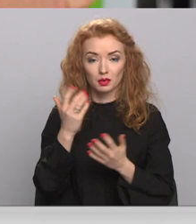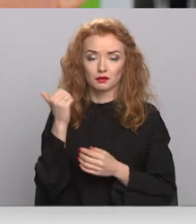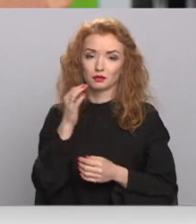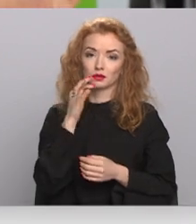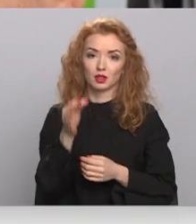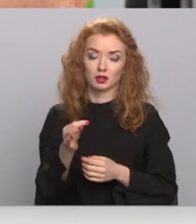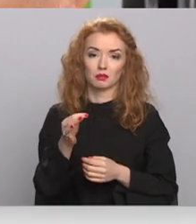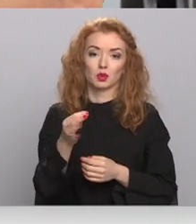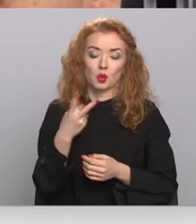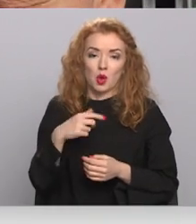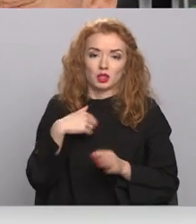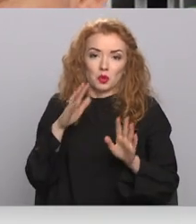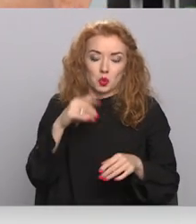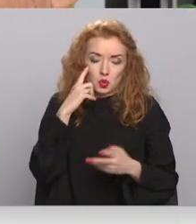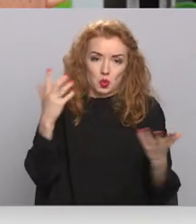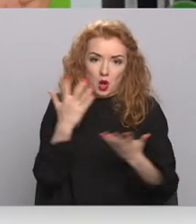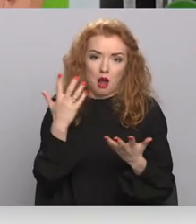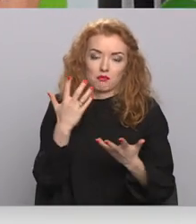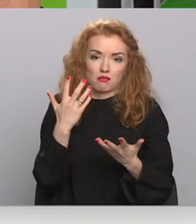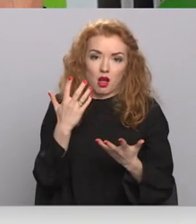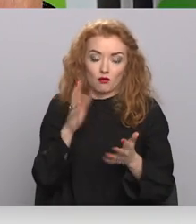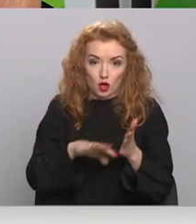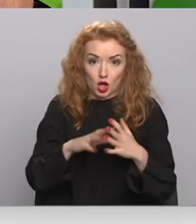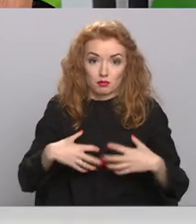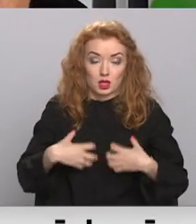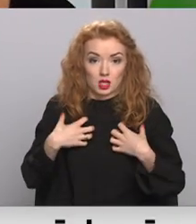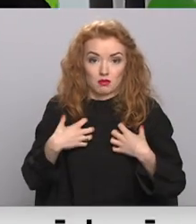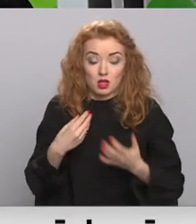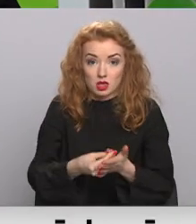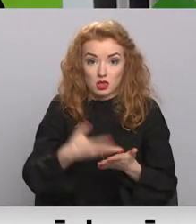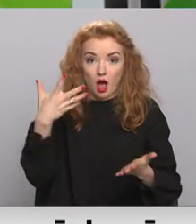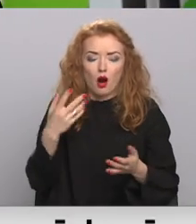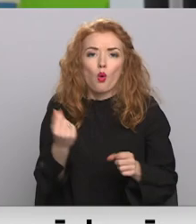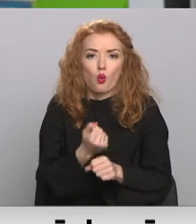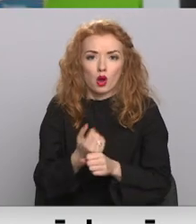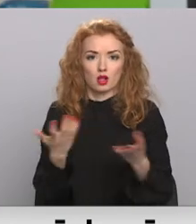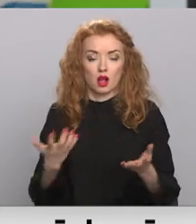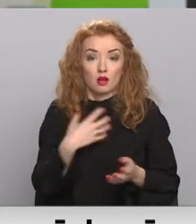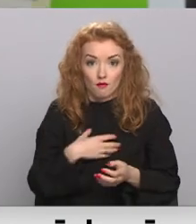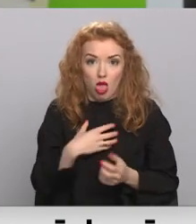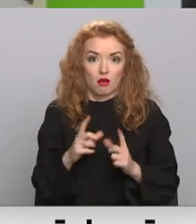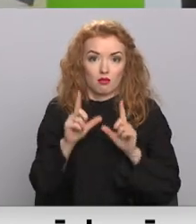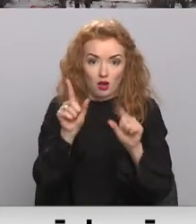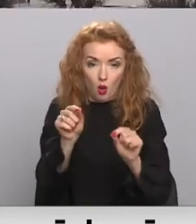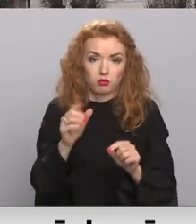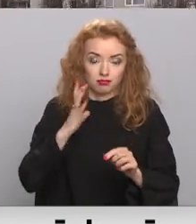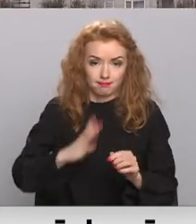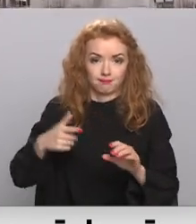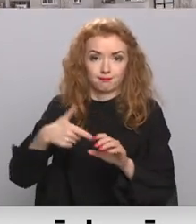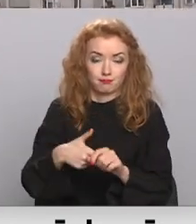Ko es varu domāt? Prātā var sajūt. Dārgi, bet ko darīt? Ja vajag braukt, jāpēr.